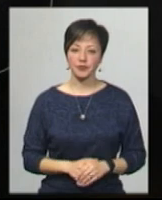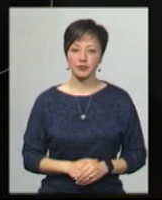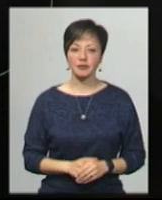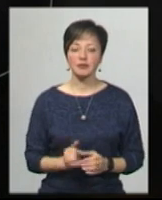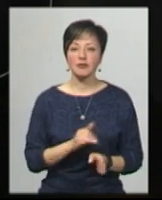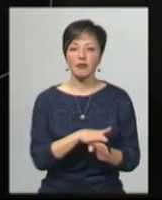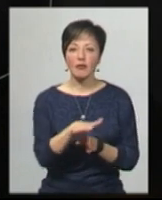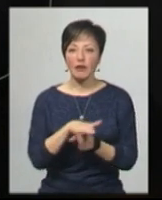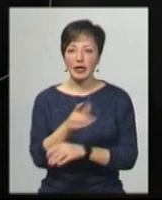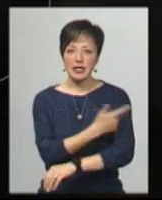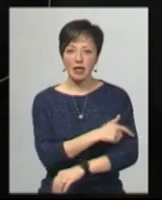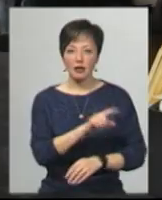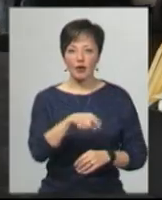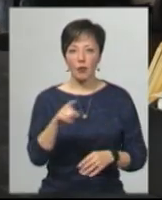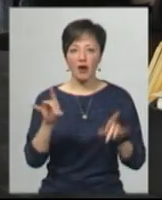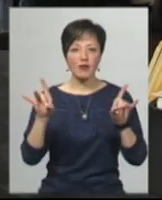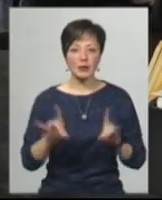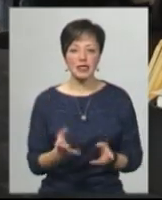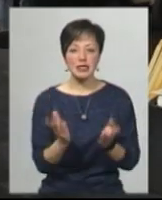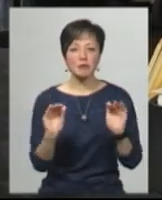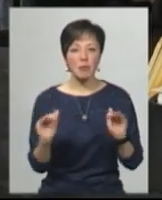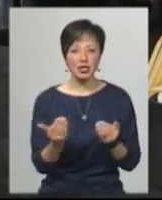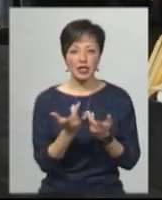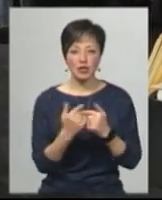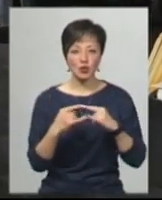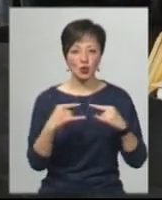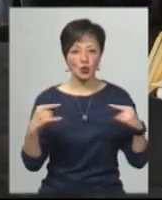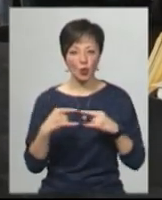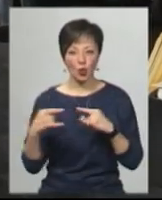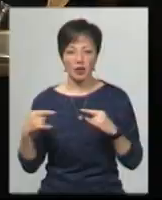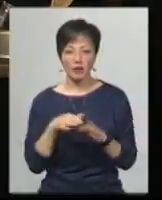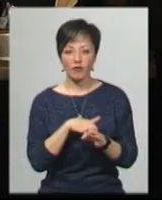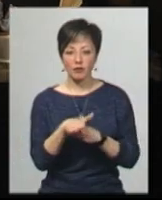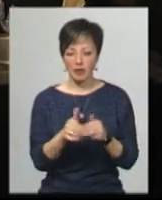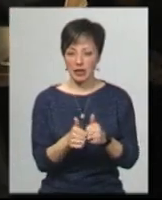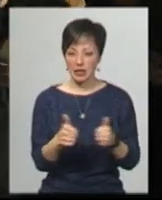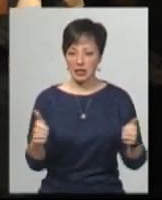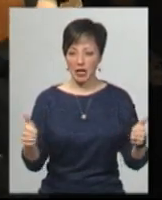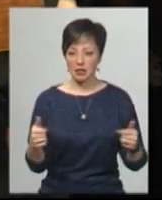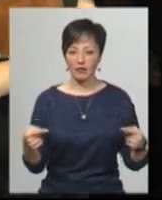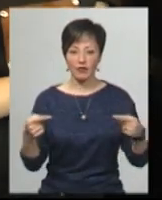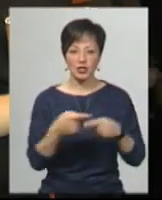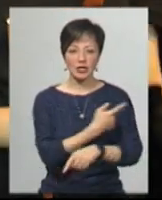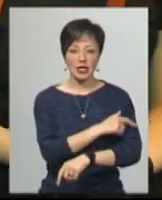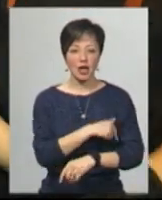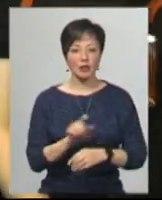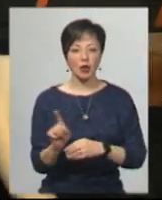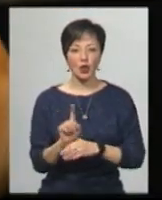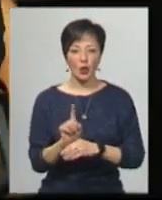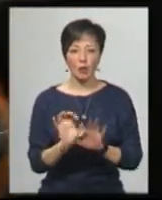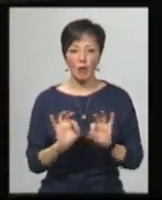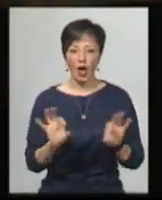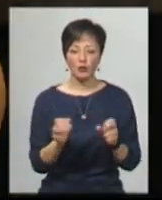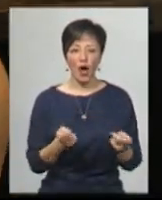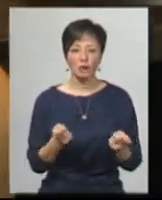дотримання санітарних вимог у кав'ярні зменшили кількість столиків. Зробили це спеціально, аби дотриматися дистанції, визначеної санітарними нормами, пояснює